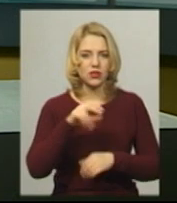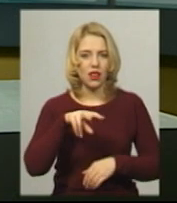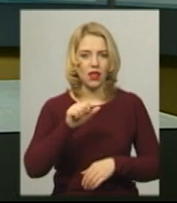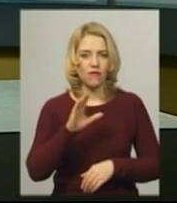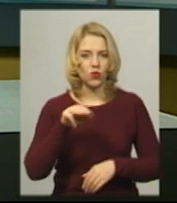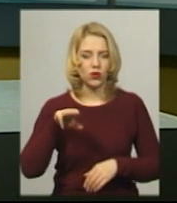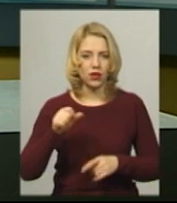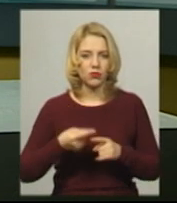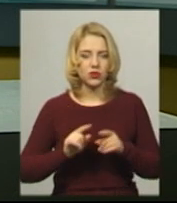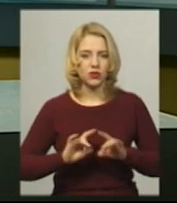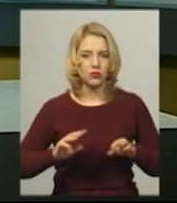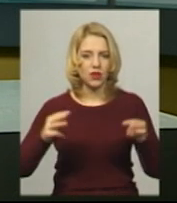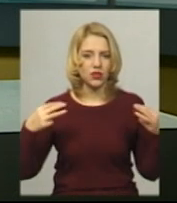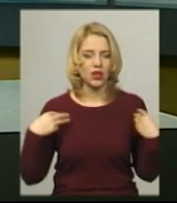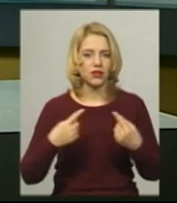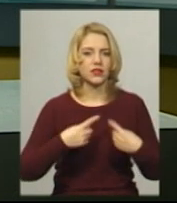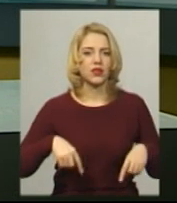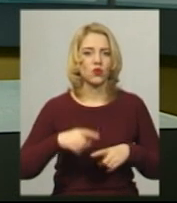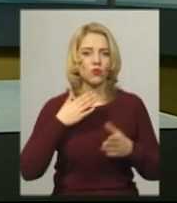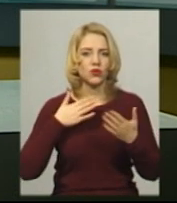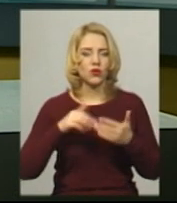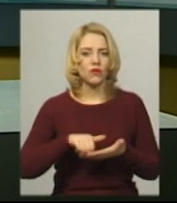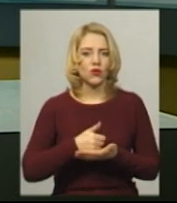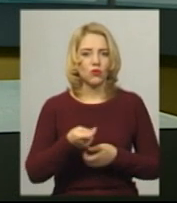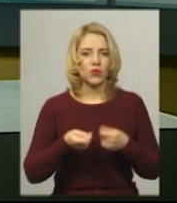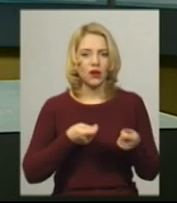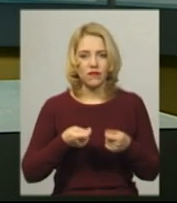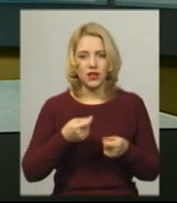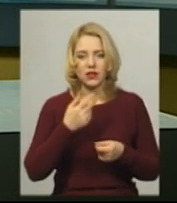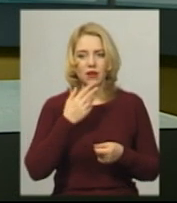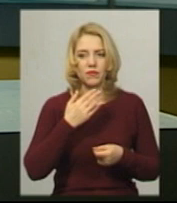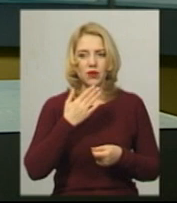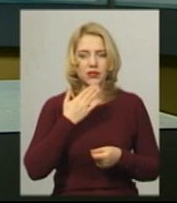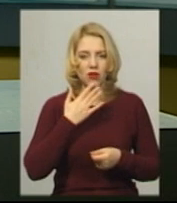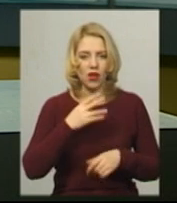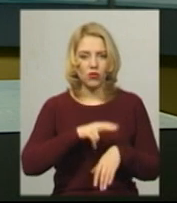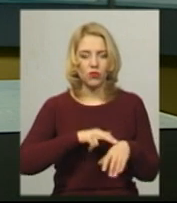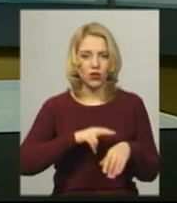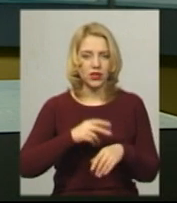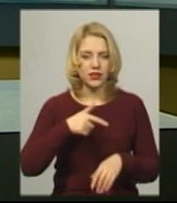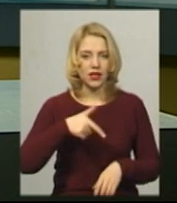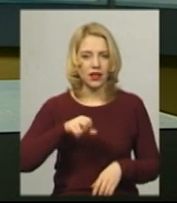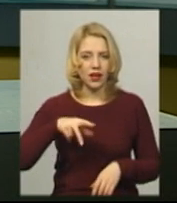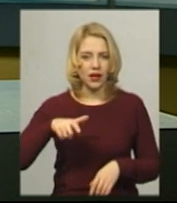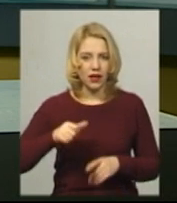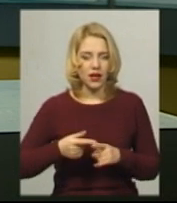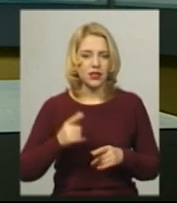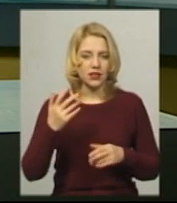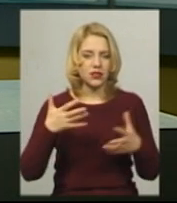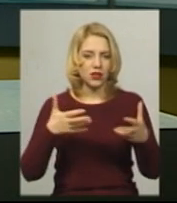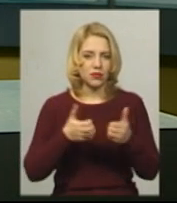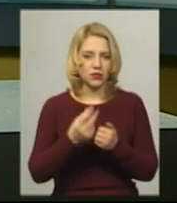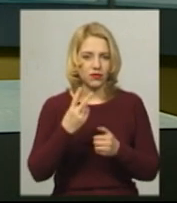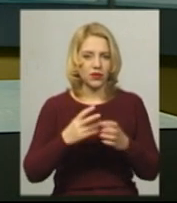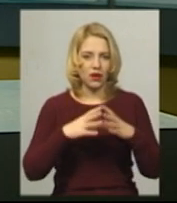Про це розповіла начальниця сектору комунікації Головного управління Нацполіції у Хмельницькій області Інна Глега. За її словами, зіткнулися два